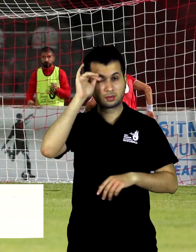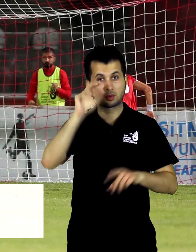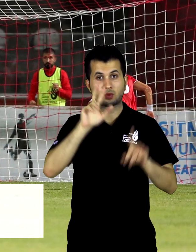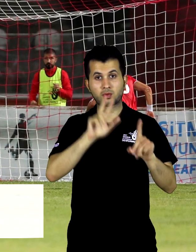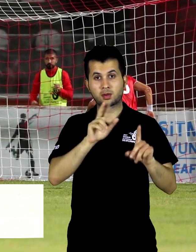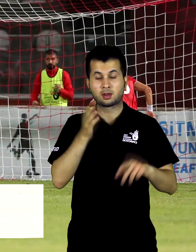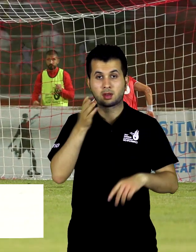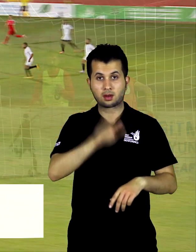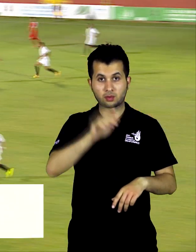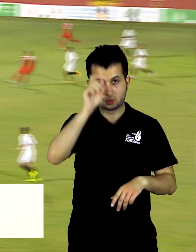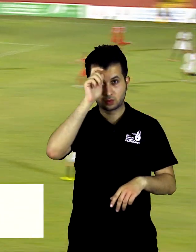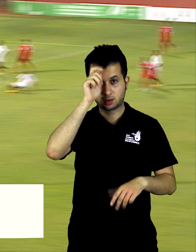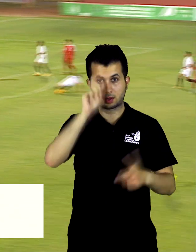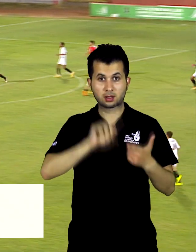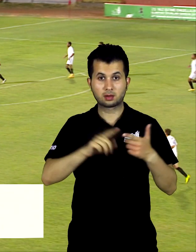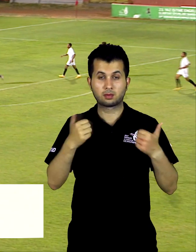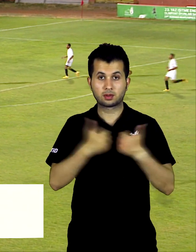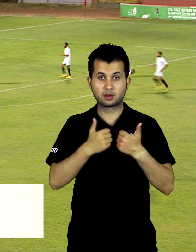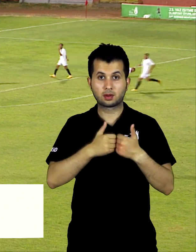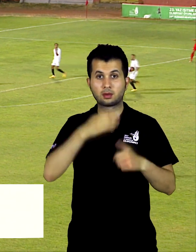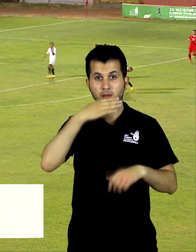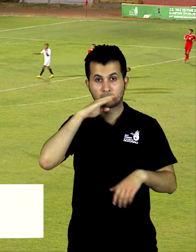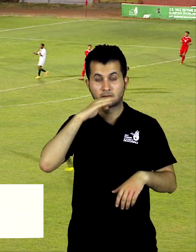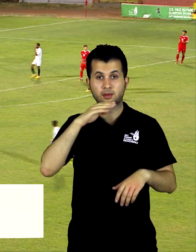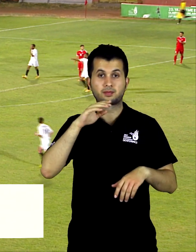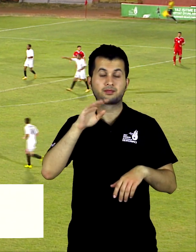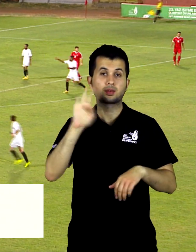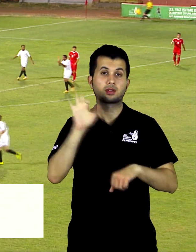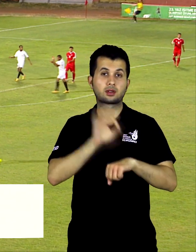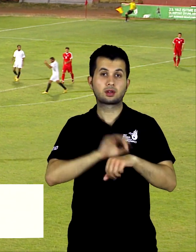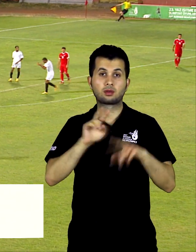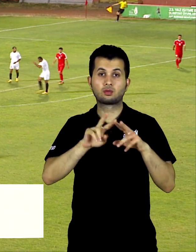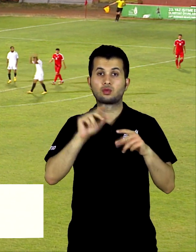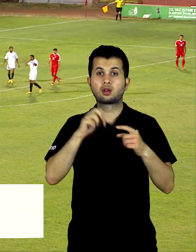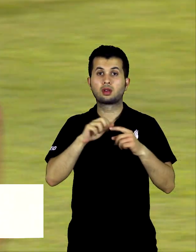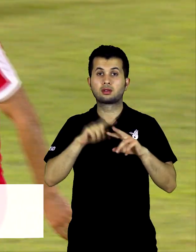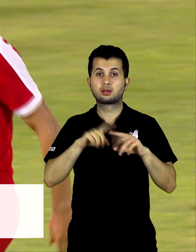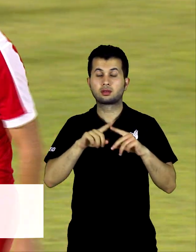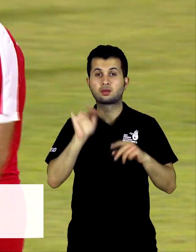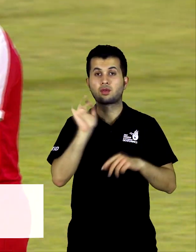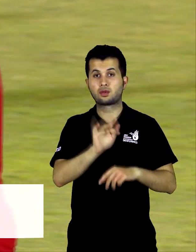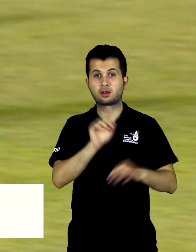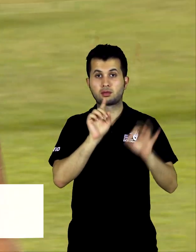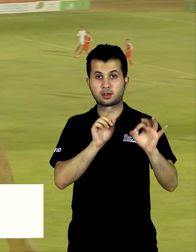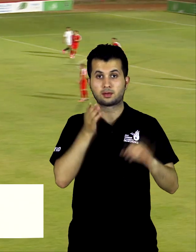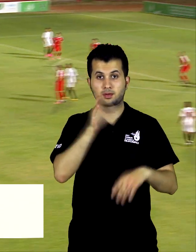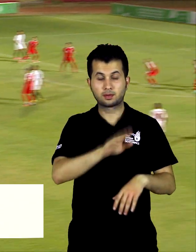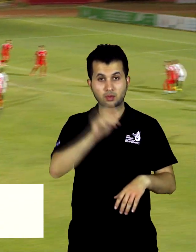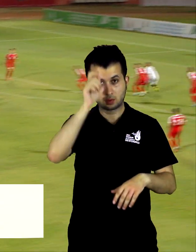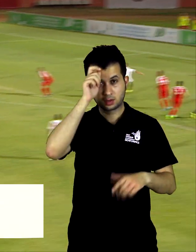Arabistan'ı 3-1 yenen Türkiye, ikinci maçında da Mısır'ı Murat Şimşek'in 40. dakikada attığı golle mağlup etti.